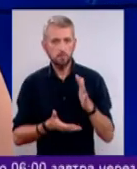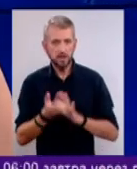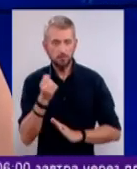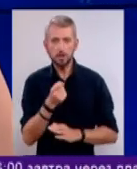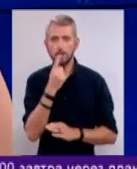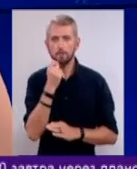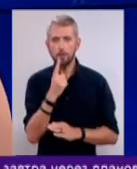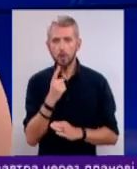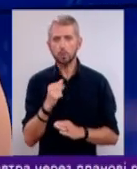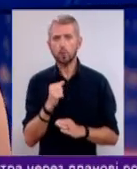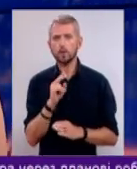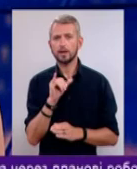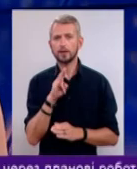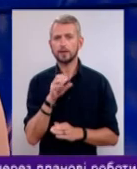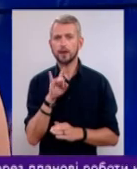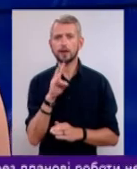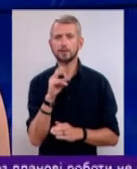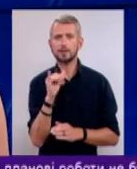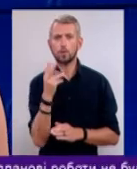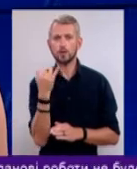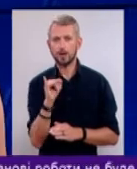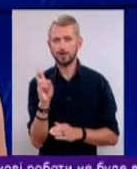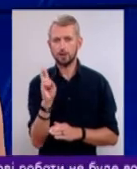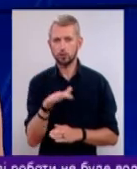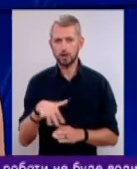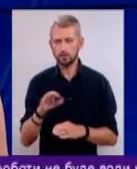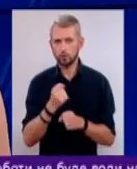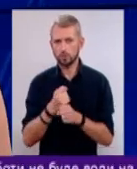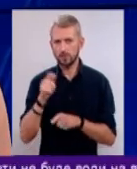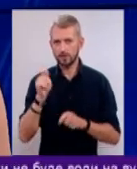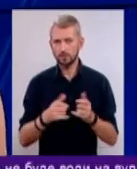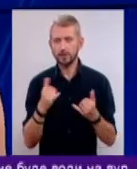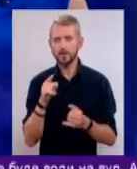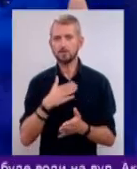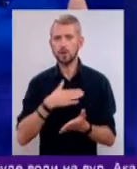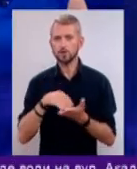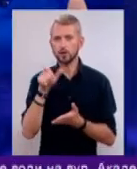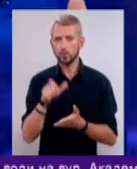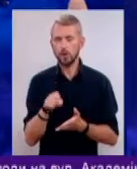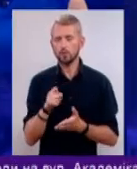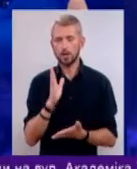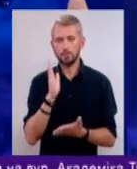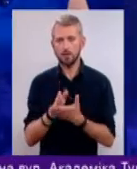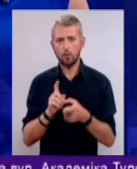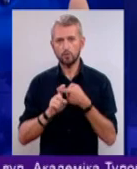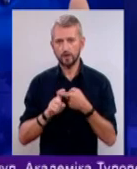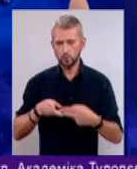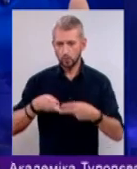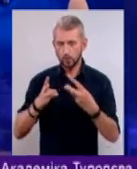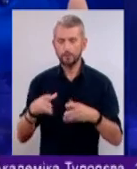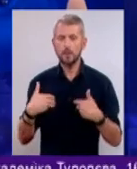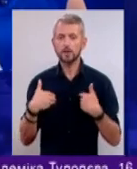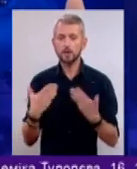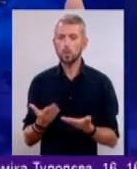у парку «Інтернаціональний» на Борщагівці влаштували фестиваль. Зараз там і наша Аліна Матвійчук, вона з нами на прямому зв'язку. Аліну,